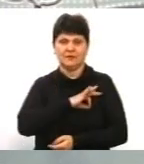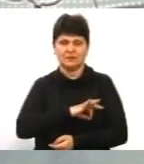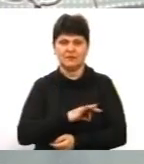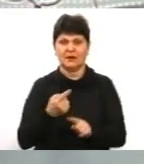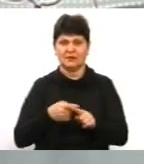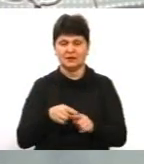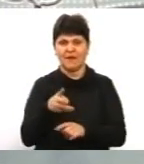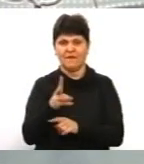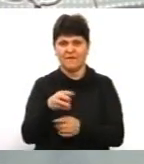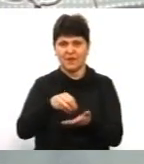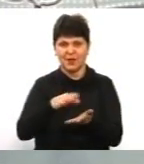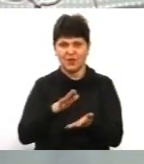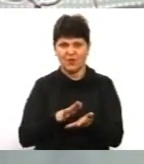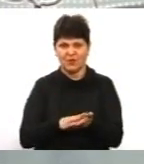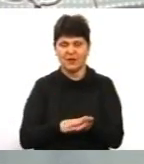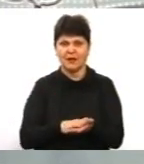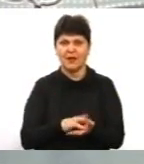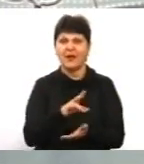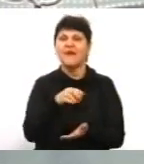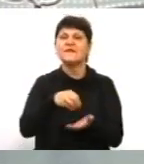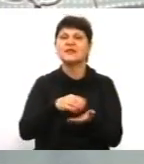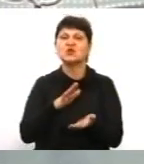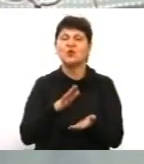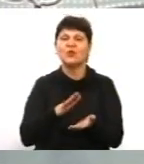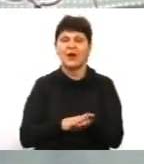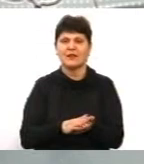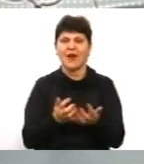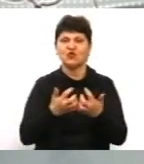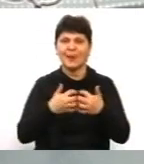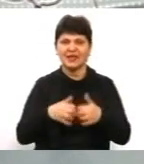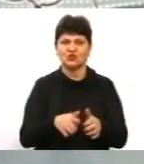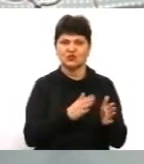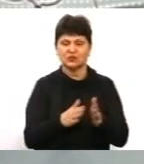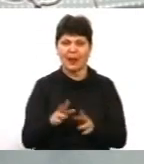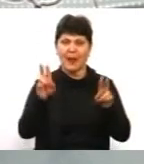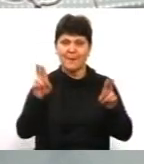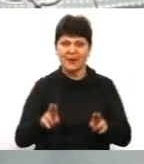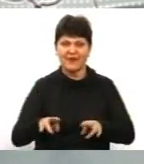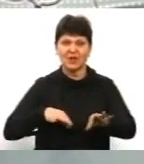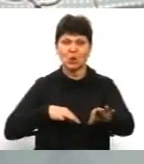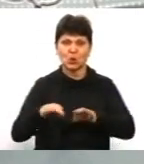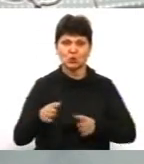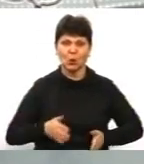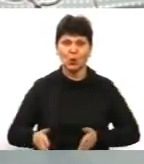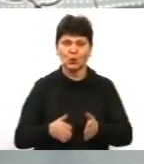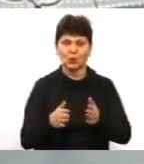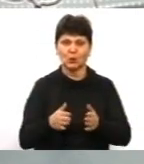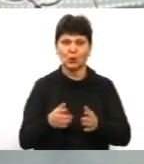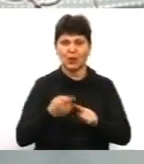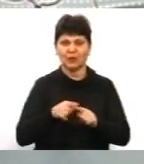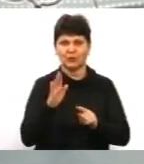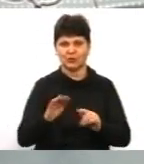фіксування в автоматичному режимі правил дорожнього руху, чи воно призведе до зменшення